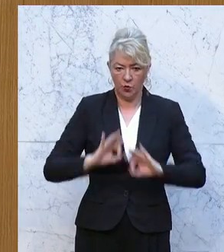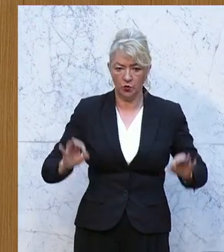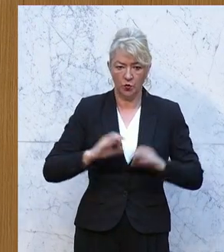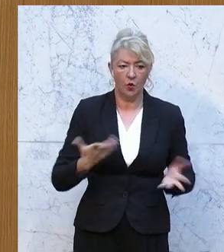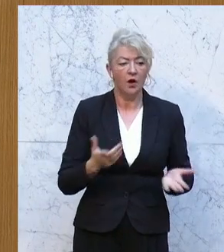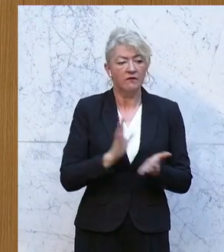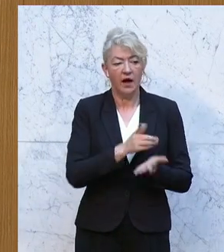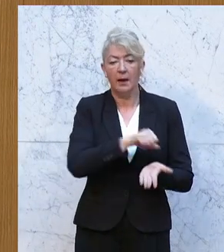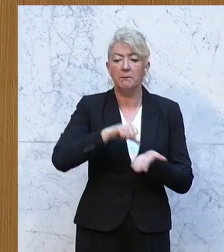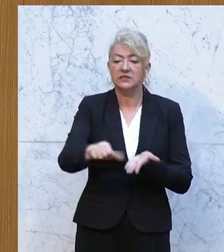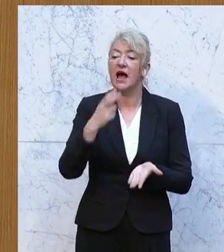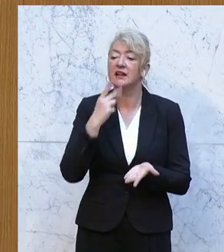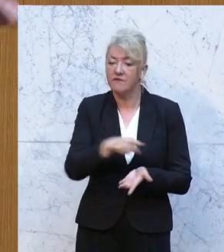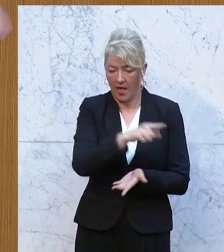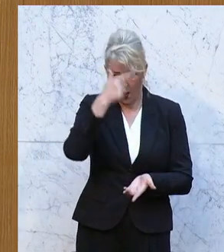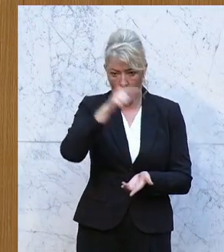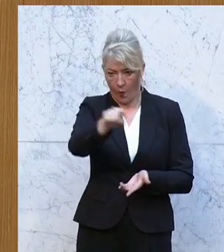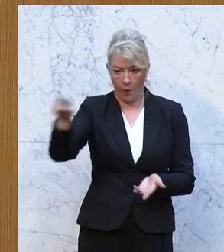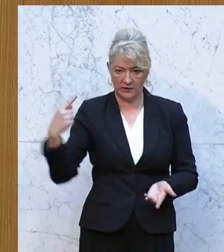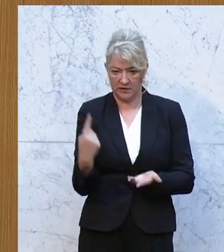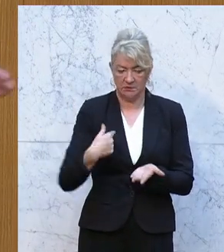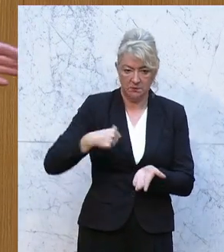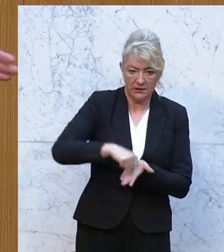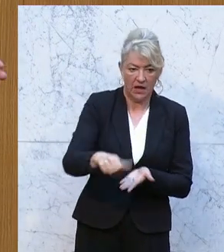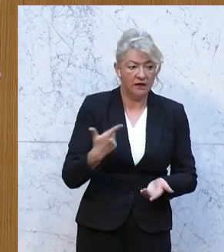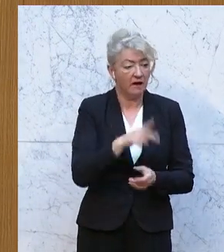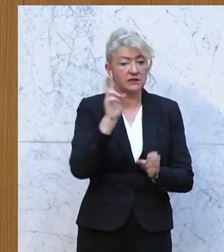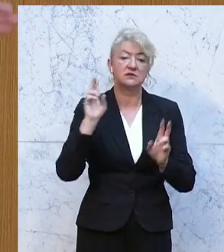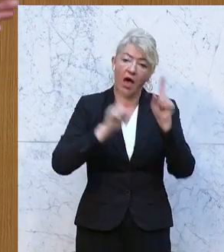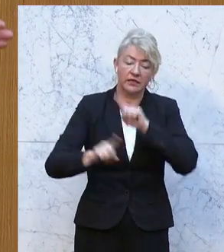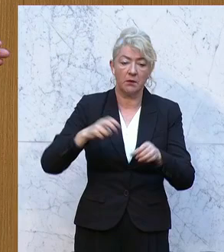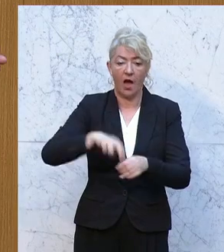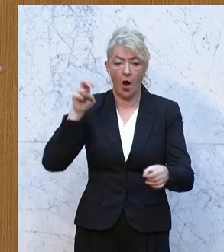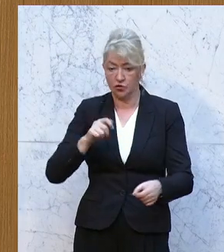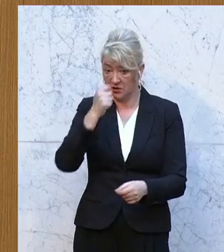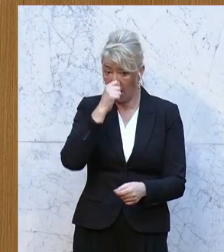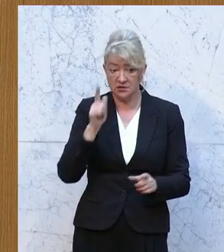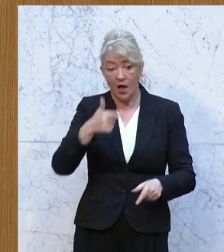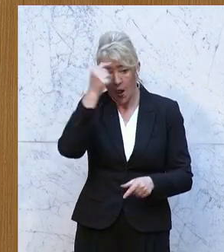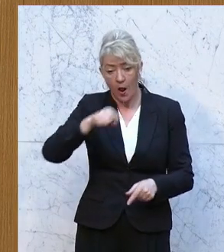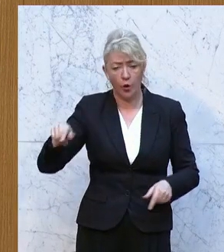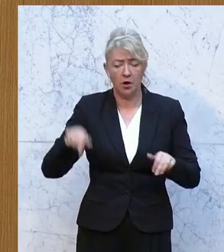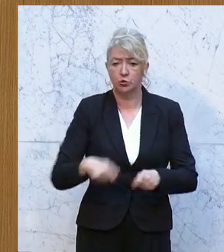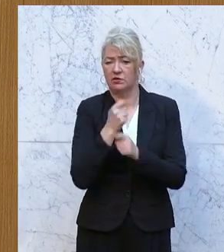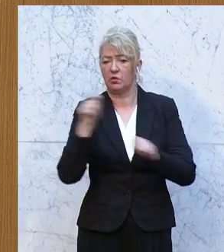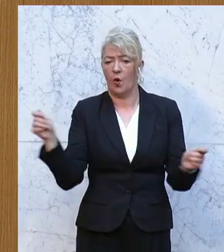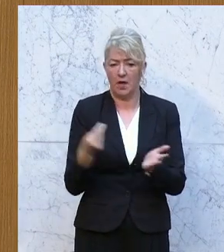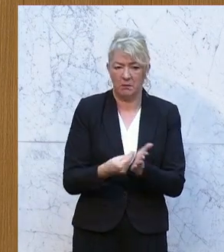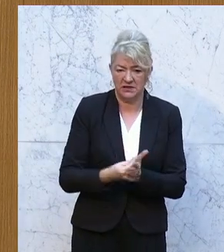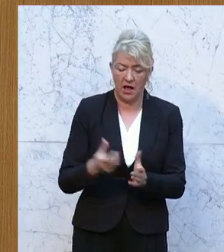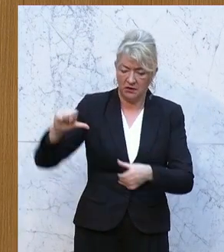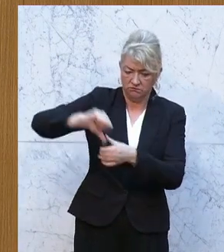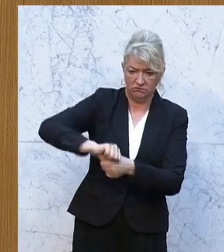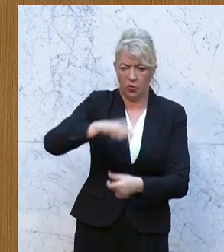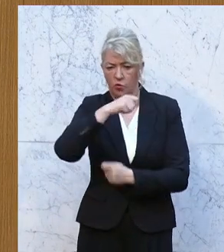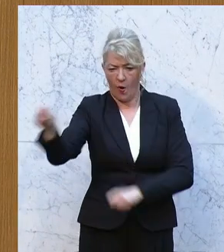Bei Bezahlt haben es die Bürger. Ihren angeblichen Ausstieg aus Gas müssen die Bürger teuer bezahlen. An der Zapfsäule müssen